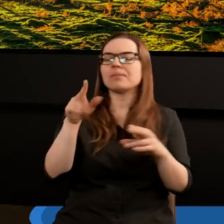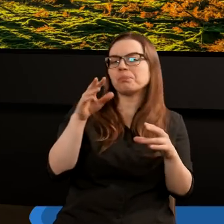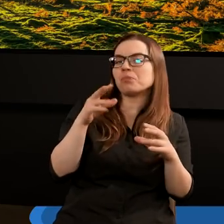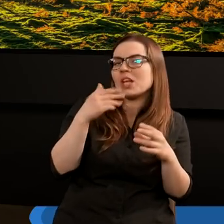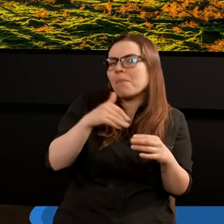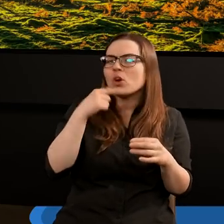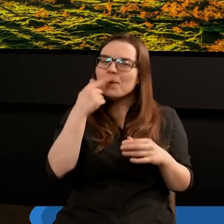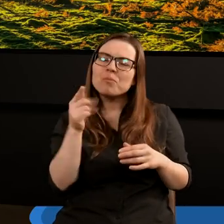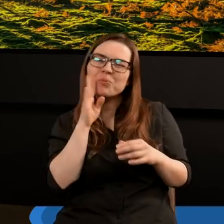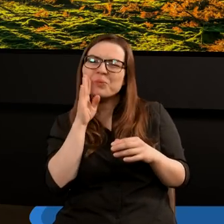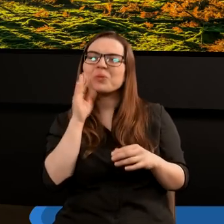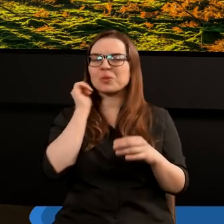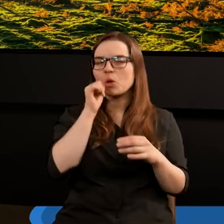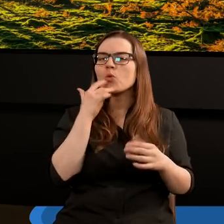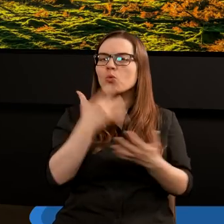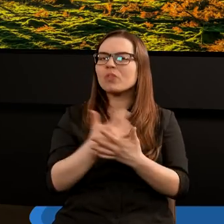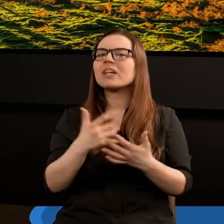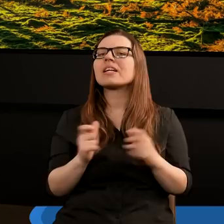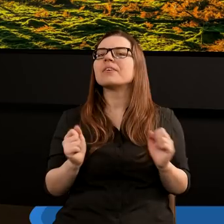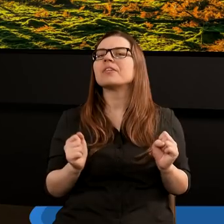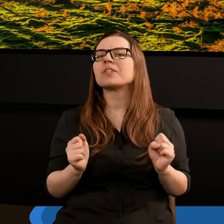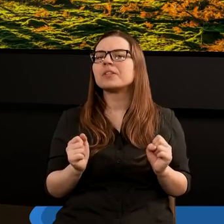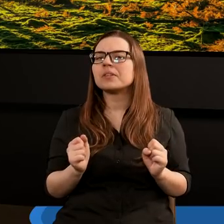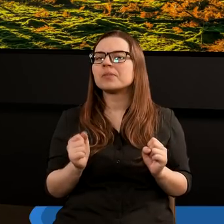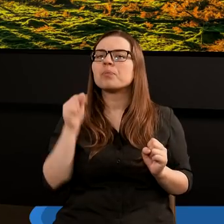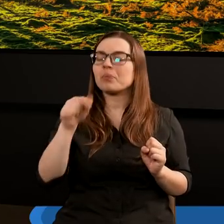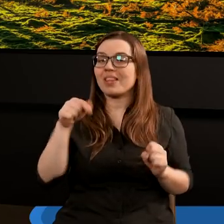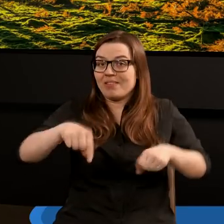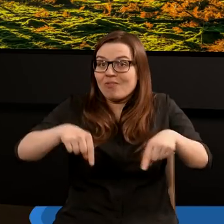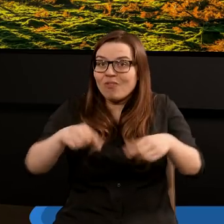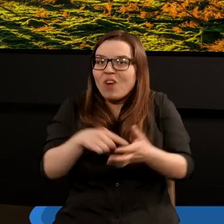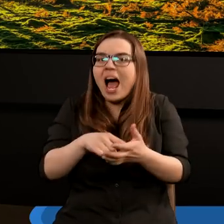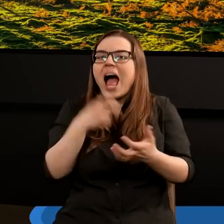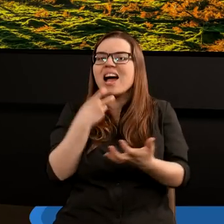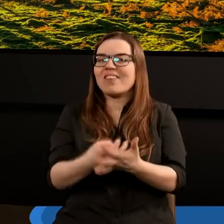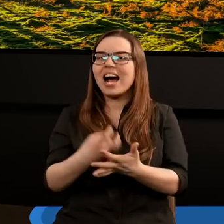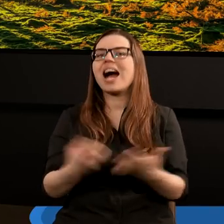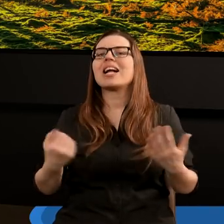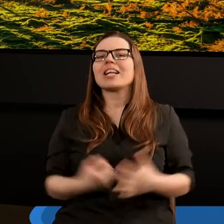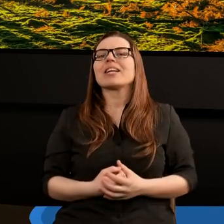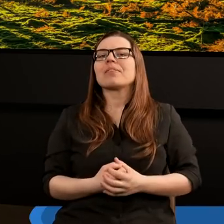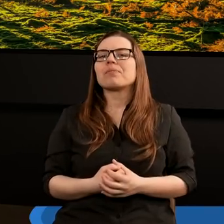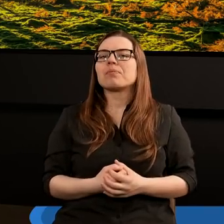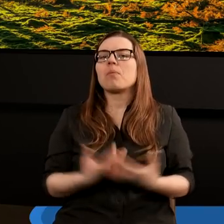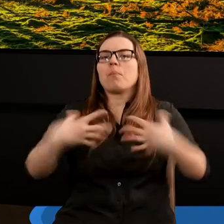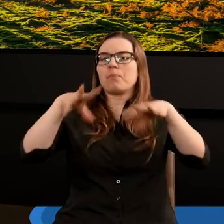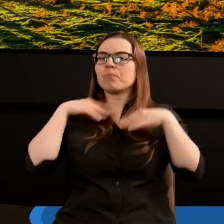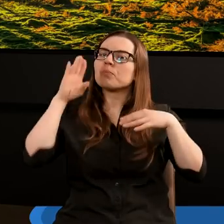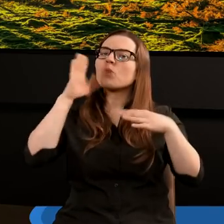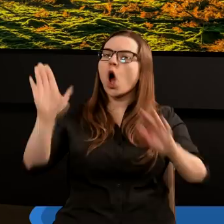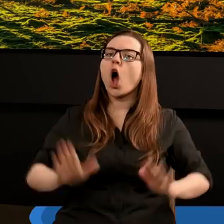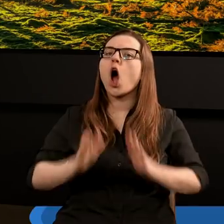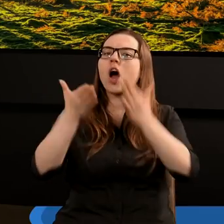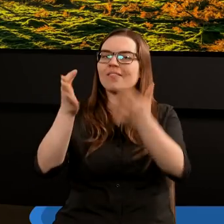mogę takiego bardzo przyziemnego języka użyć, tejż właśnie Ewangelii, kiedy przyjmie ofiarę Pana